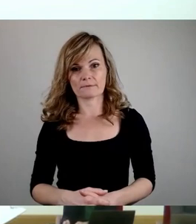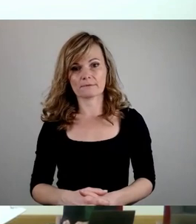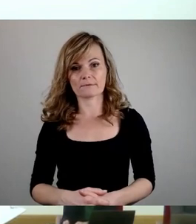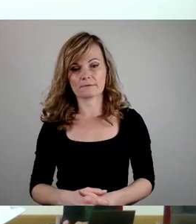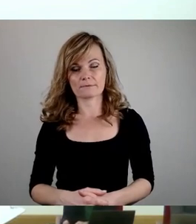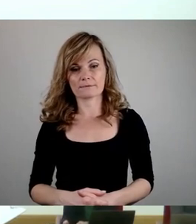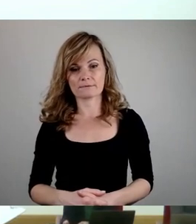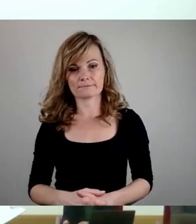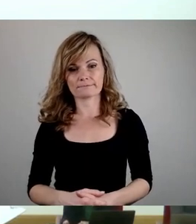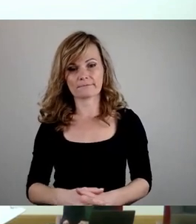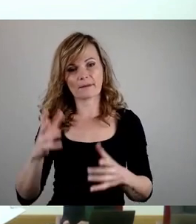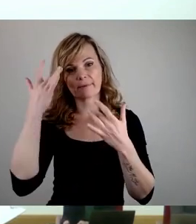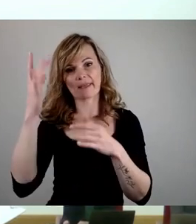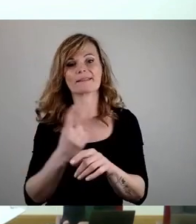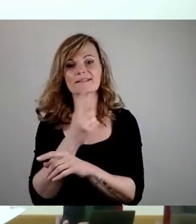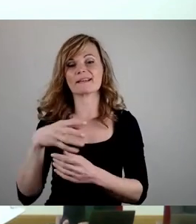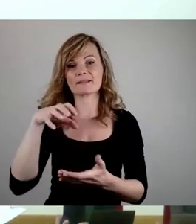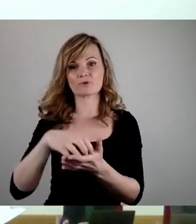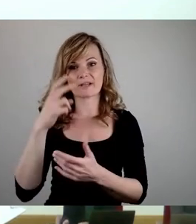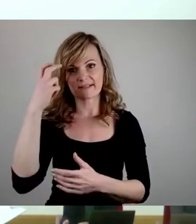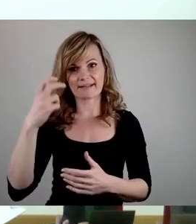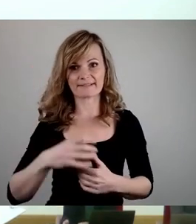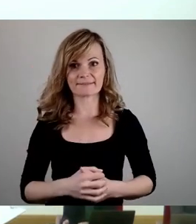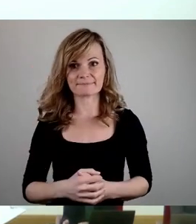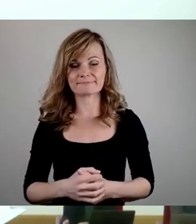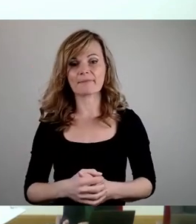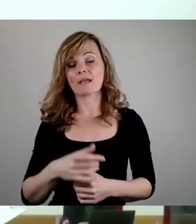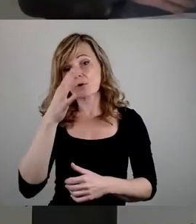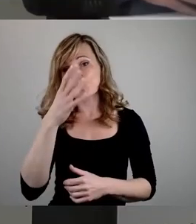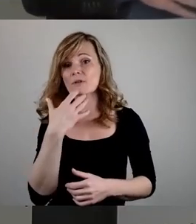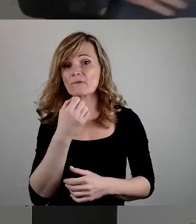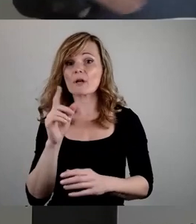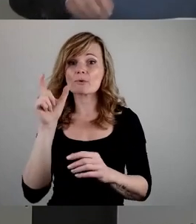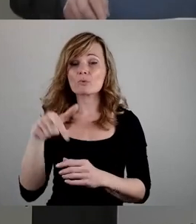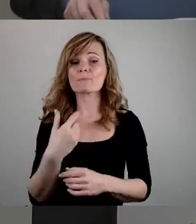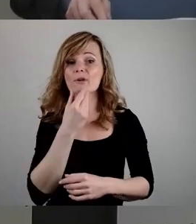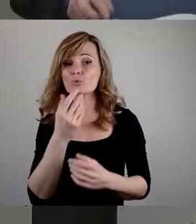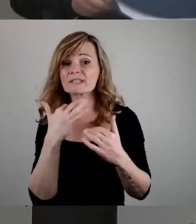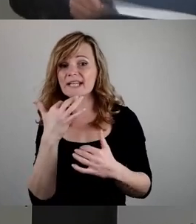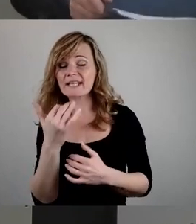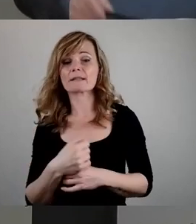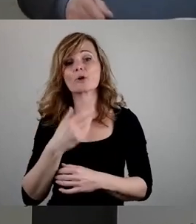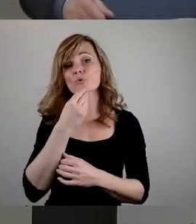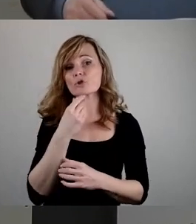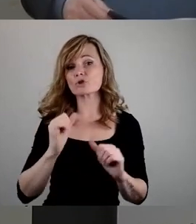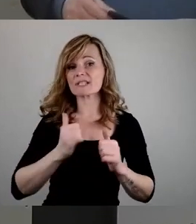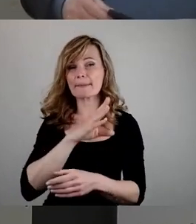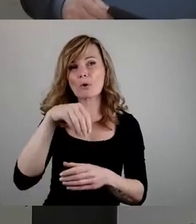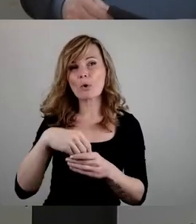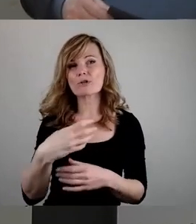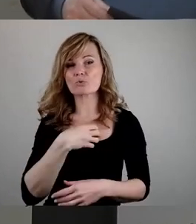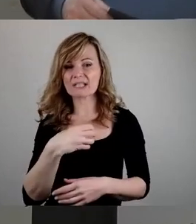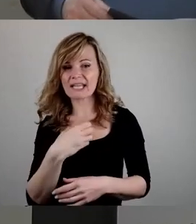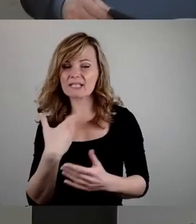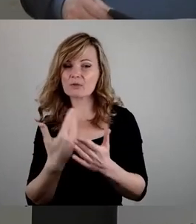Bekenntniszeit im Stadtrat. Die Grünen wollen über Juden reden. Jüdisches Leben gehört zu Dresden, betiteln sie ihre